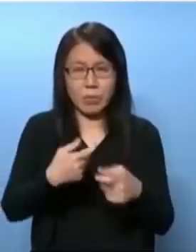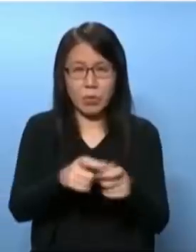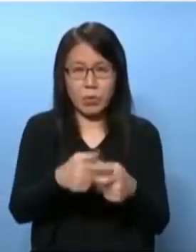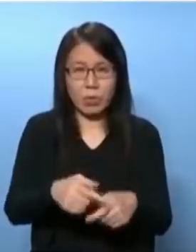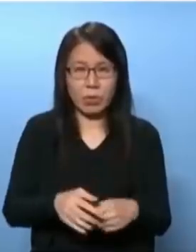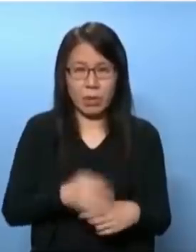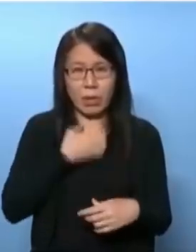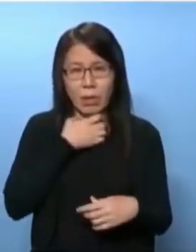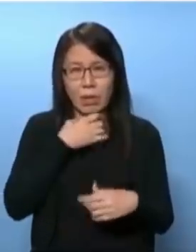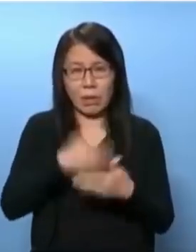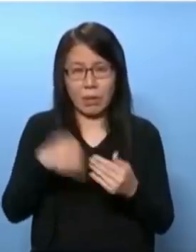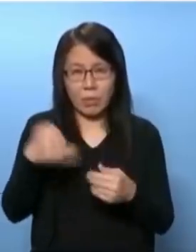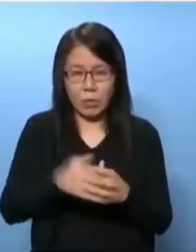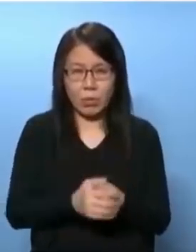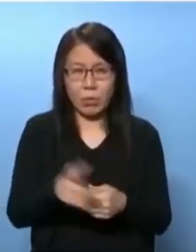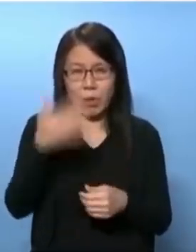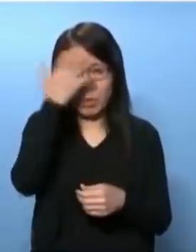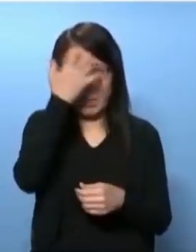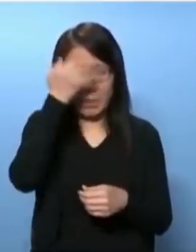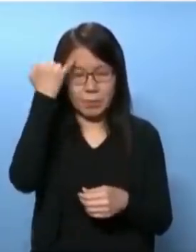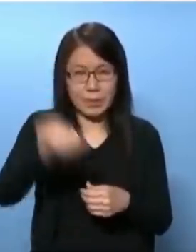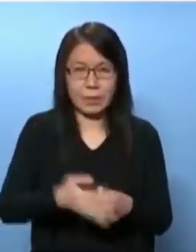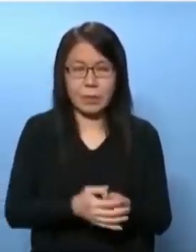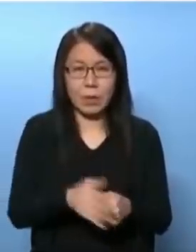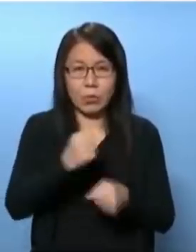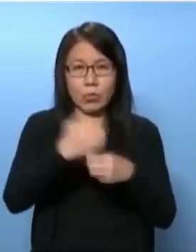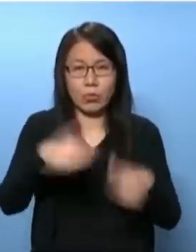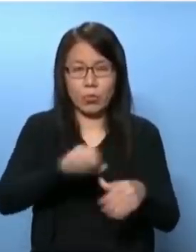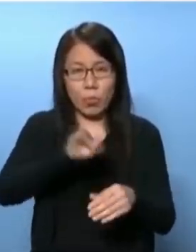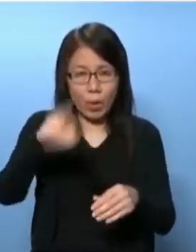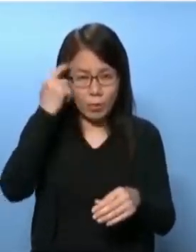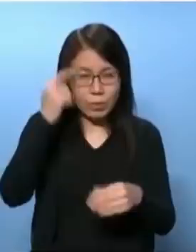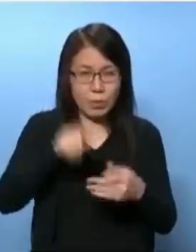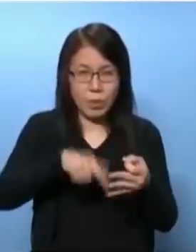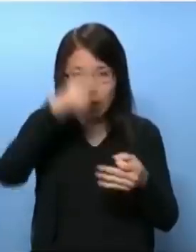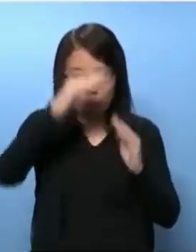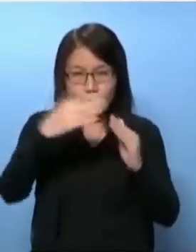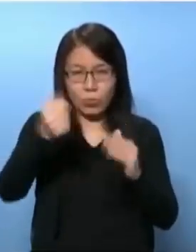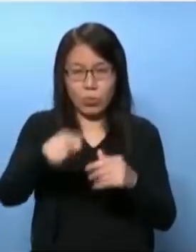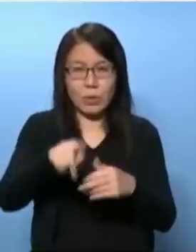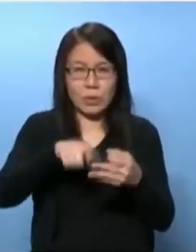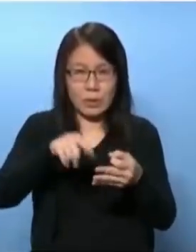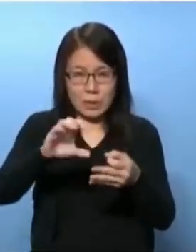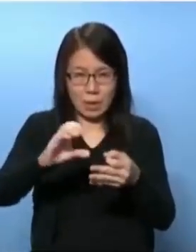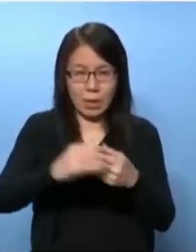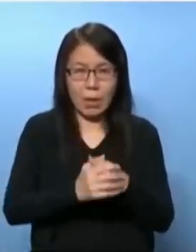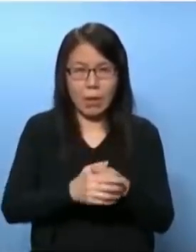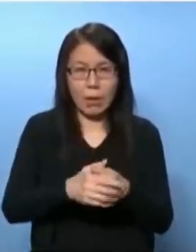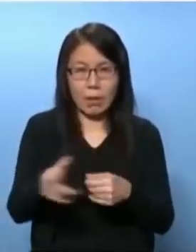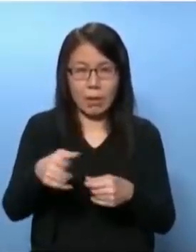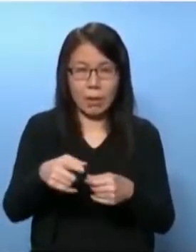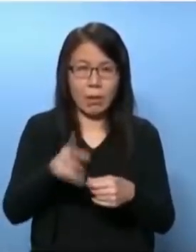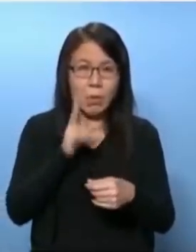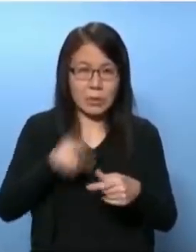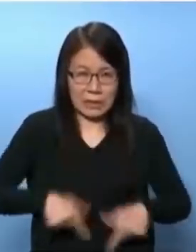减不了那他可能人家做完才告诉你喂陳局长我们弄了这些底